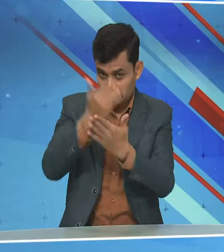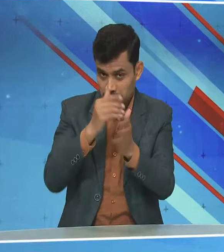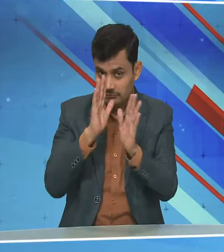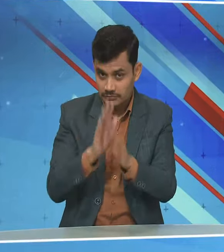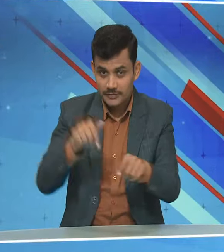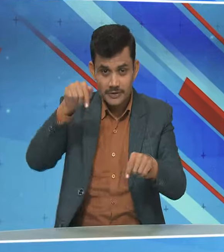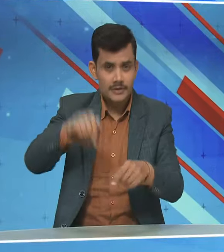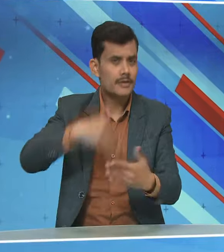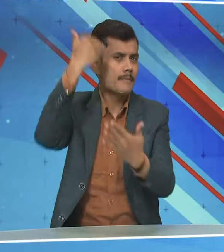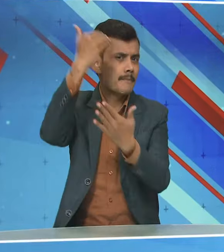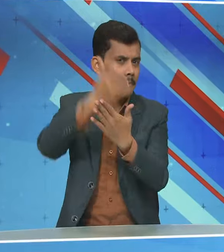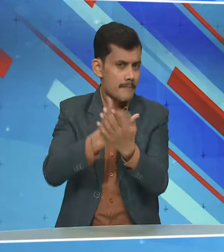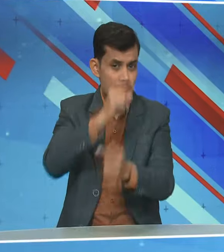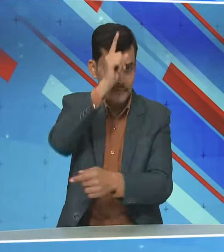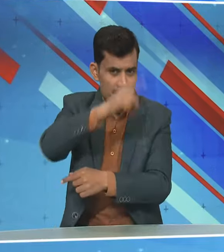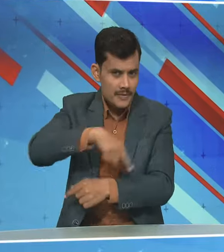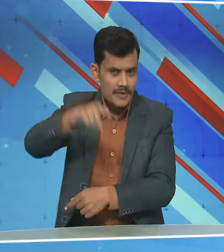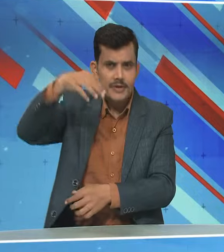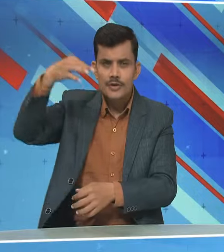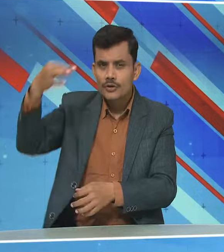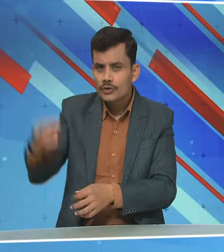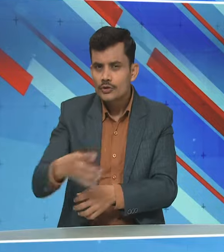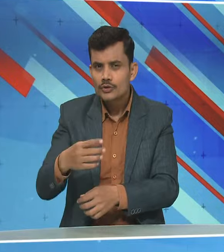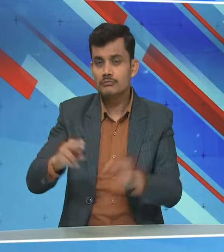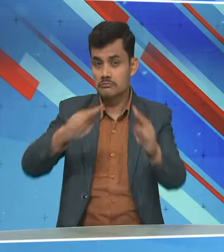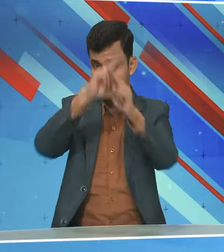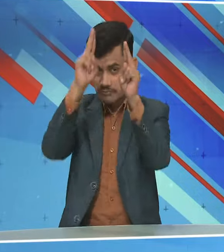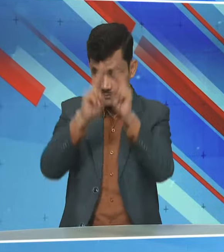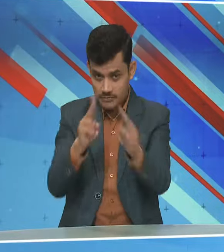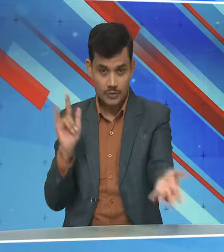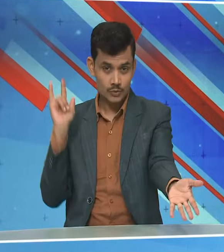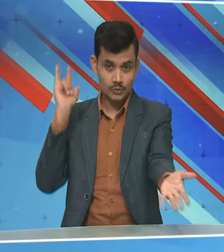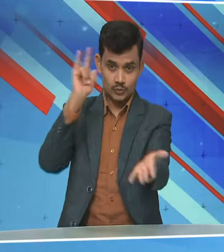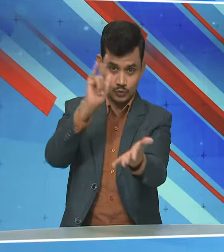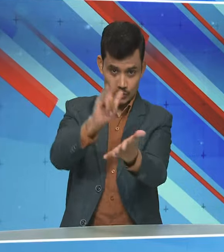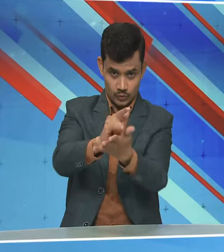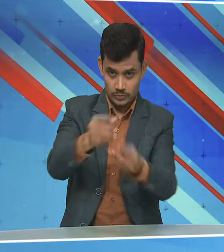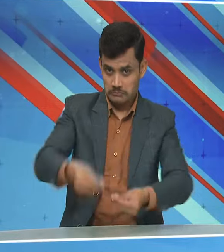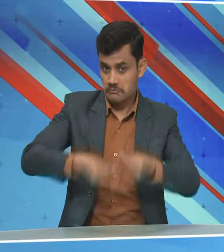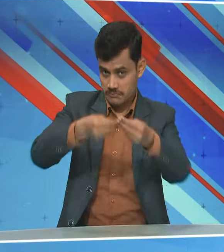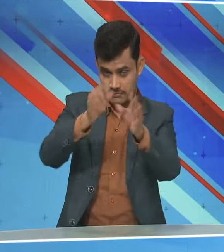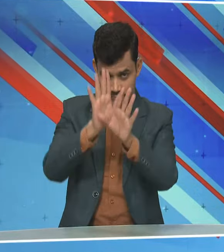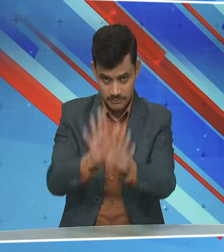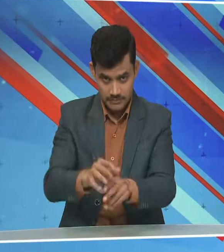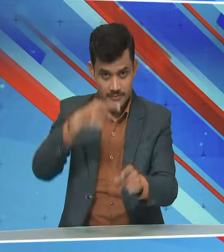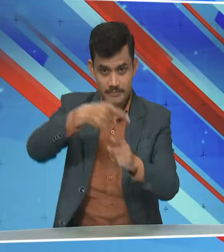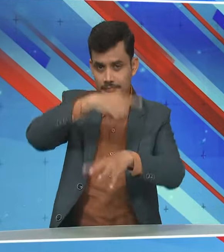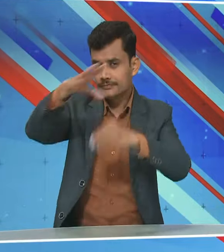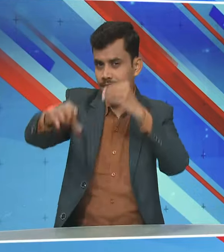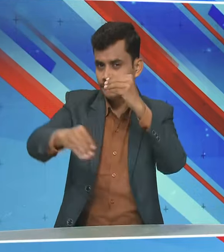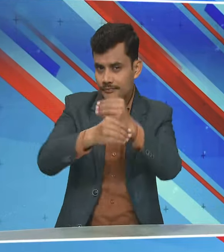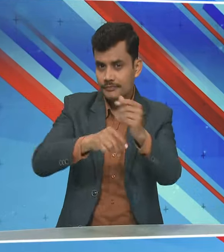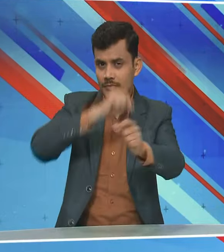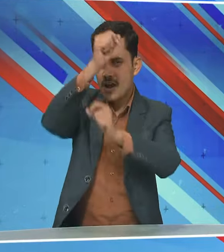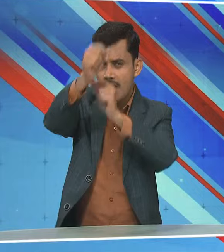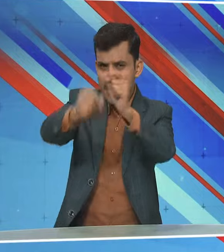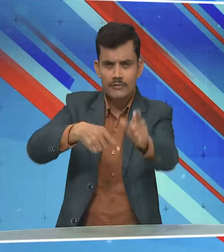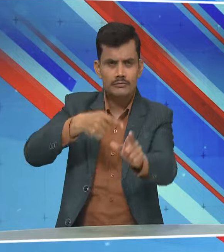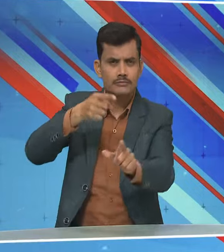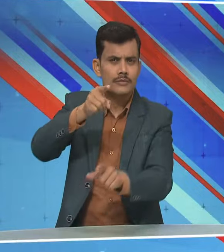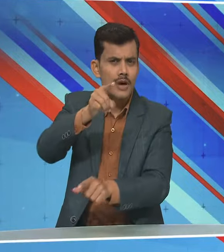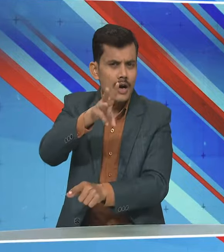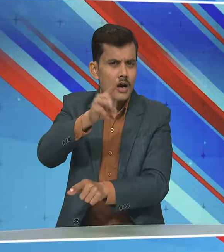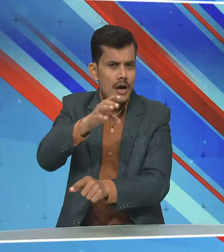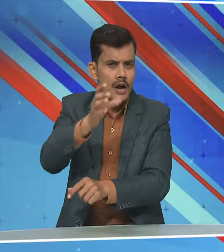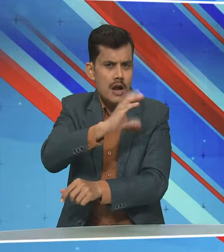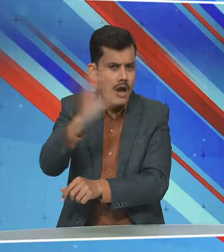इस अवसर पर देश को नकेवल एक नए अंतराश्ट्य एरपोर्ट का उपहार मिलने जा रहा है बलकि आयोध्या को हजारों करोन की